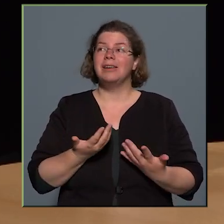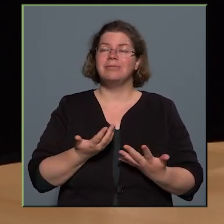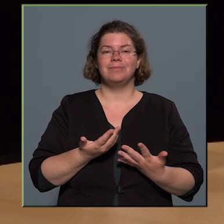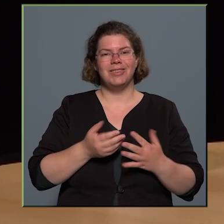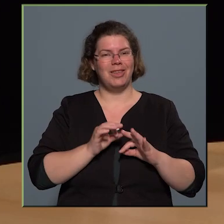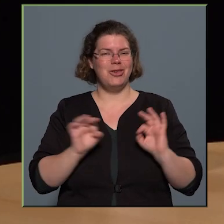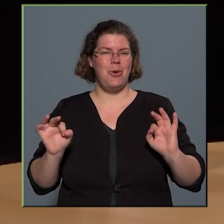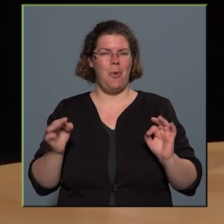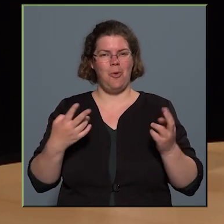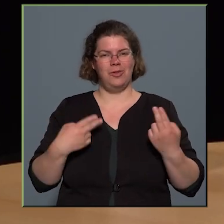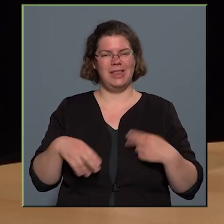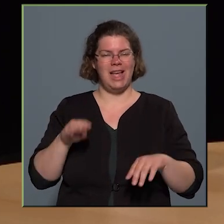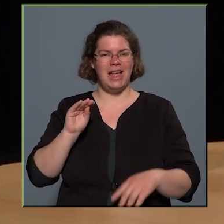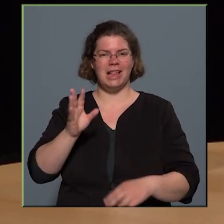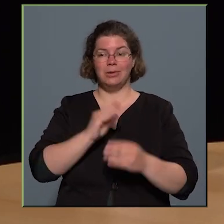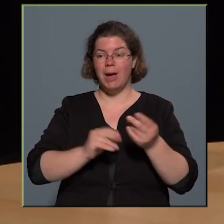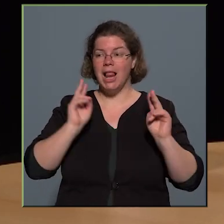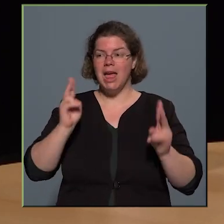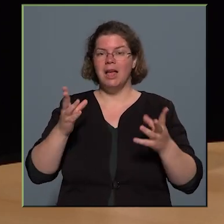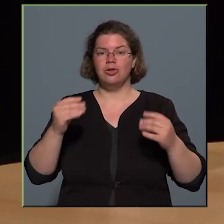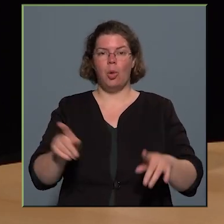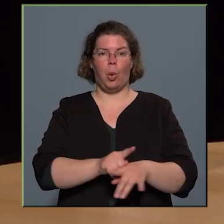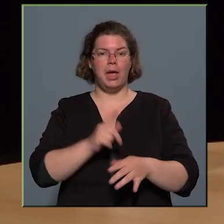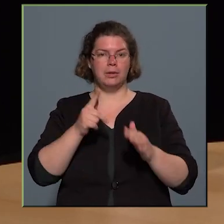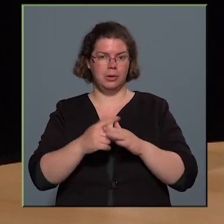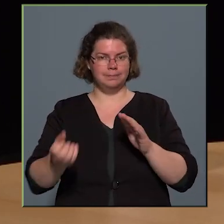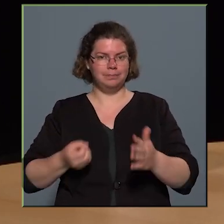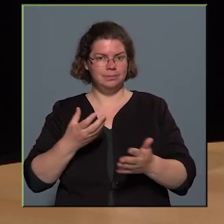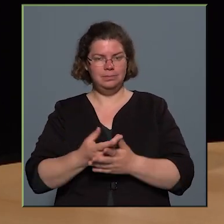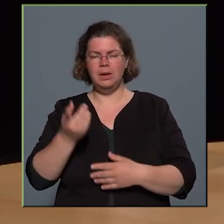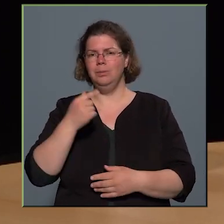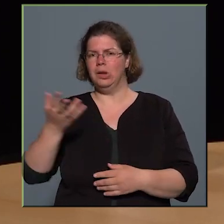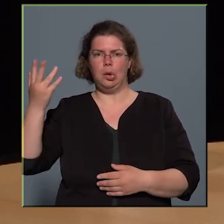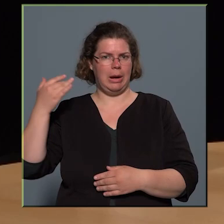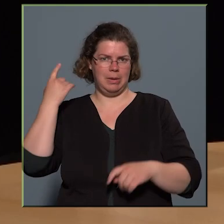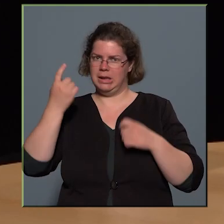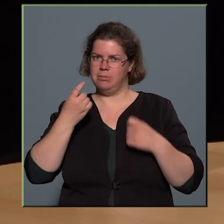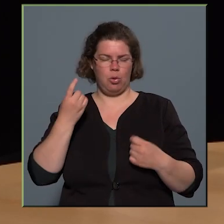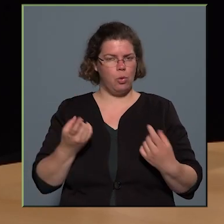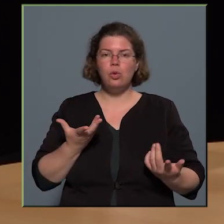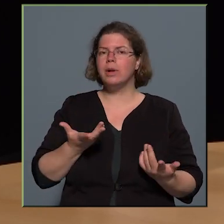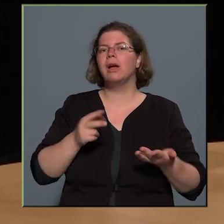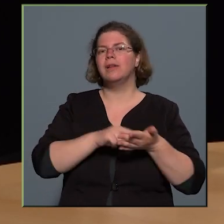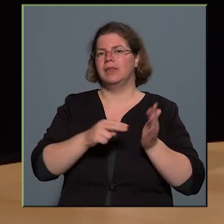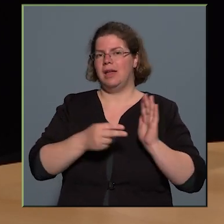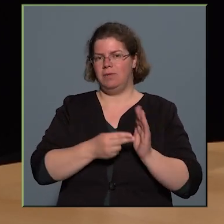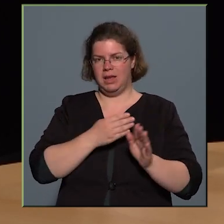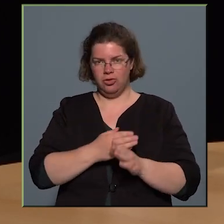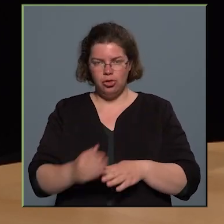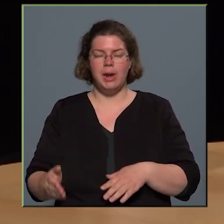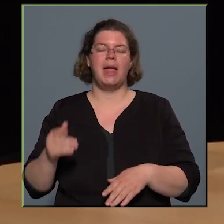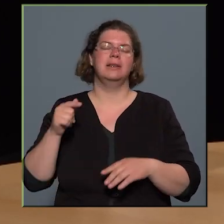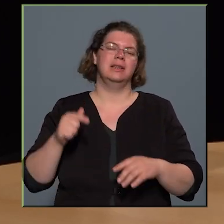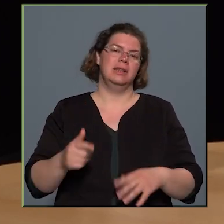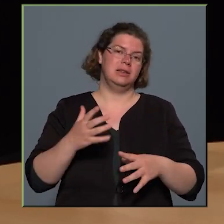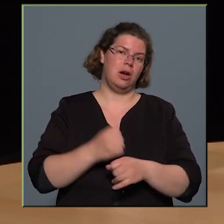jó visszajelzés, mert lehet, hogy csomó olyan dolog felmerül, amire korábban mondjuk nem gondoltak a tervezés során. Így itt